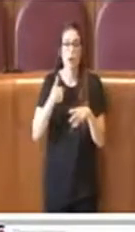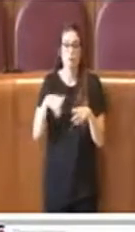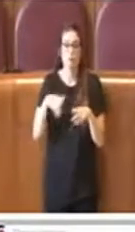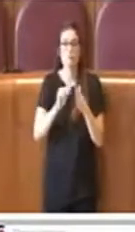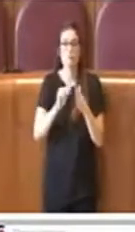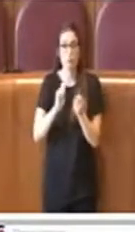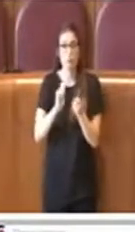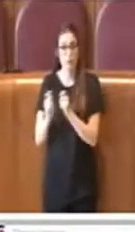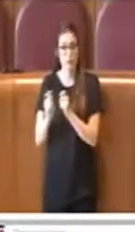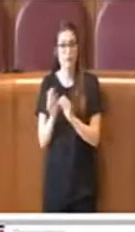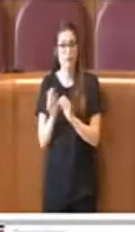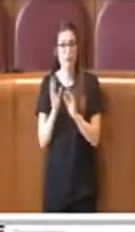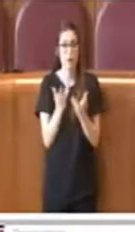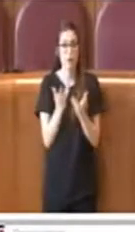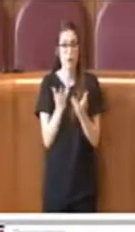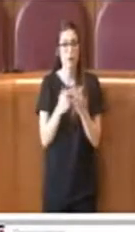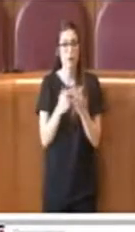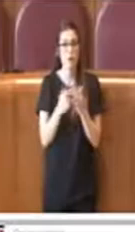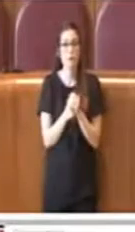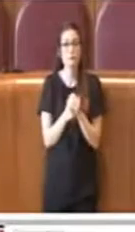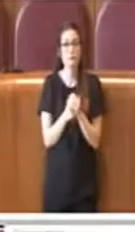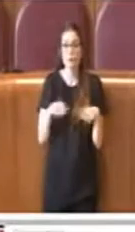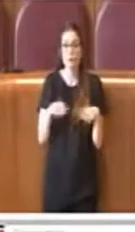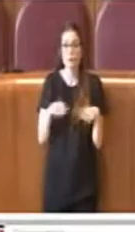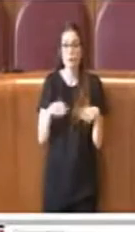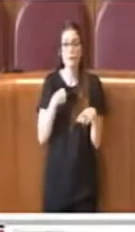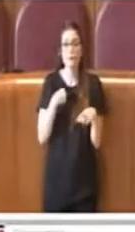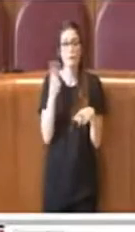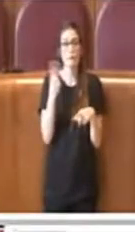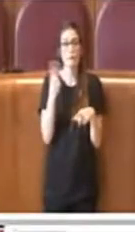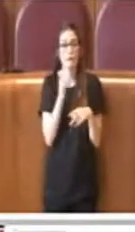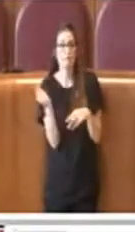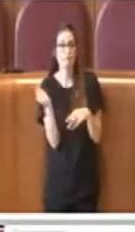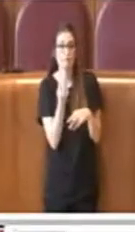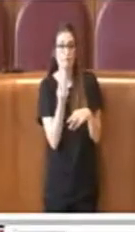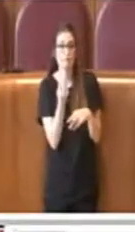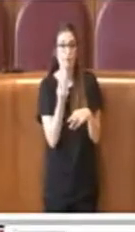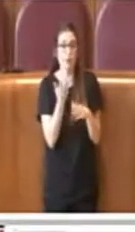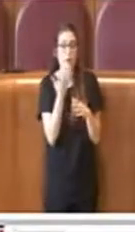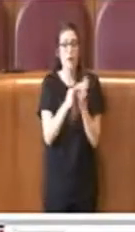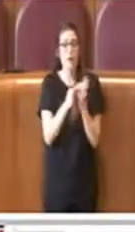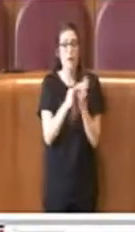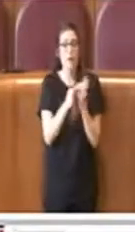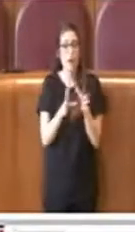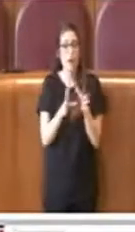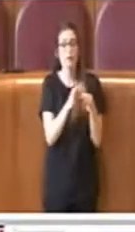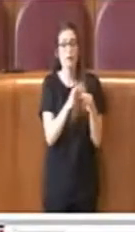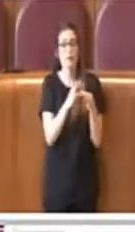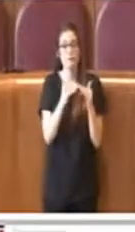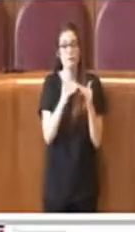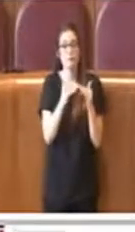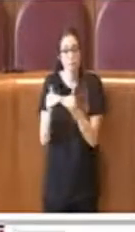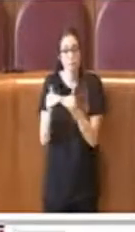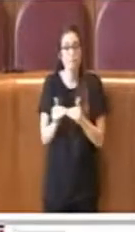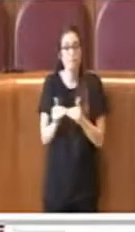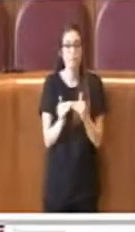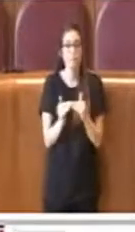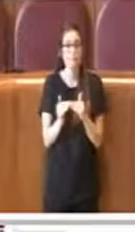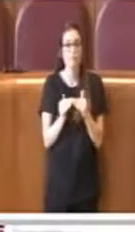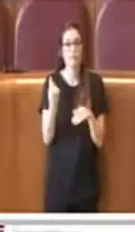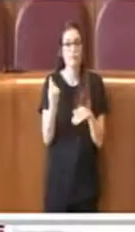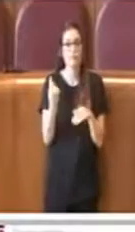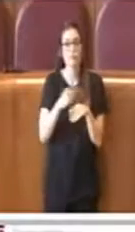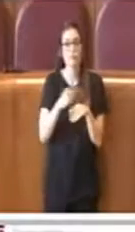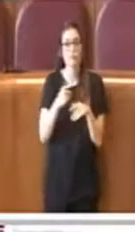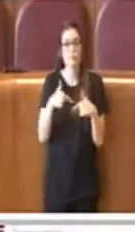al regolamento degli istituti di partecipazione e questo nell'ottica di uniformare la normativa e rafforzare l'efficienza e l'efficacia delle